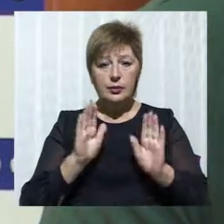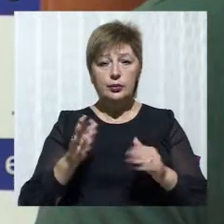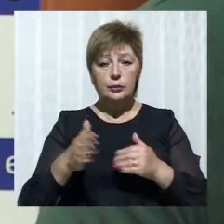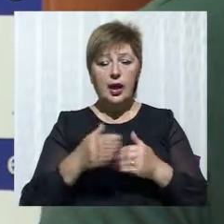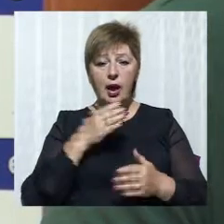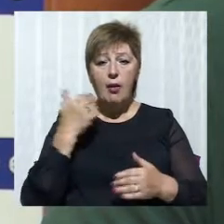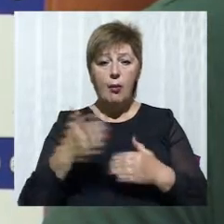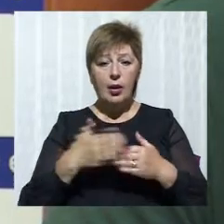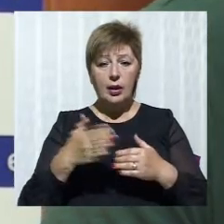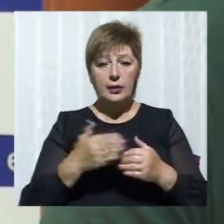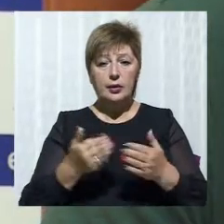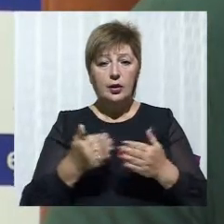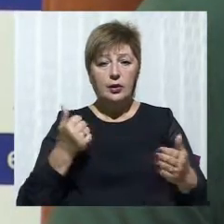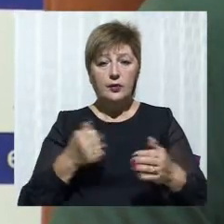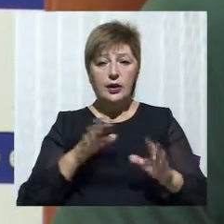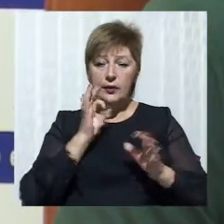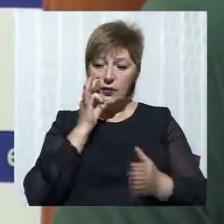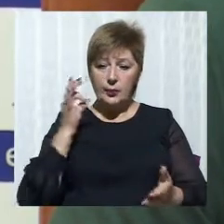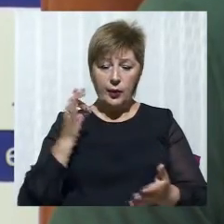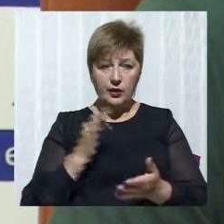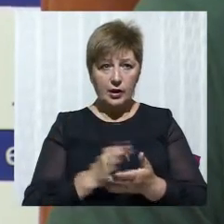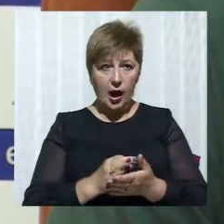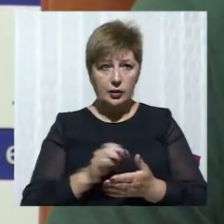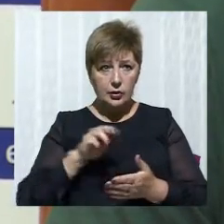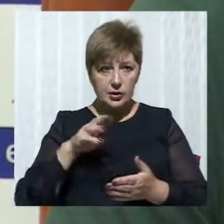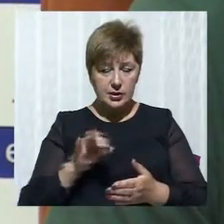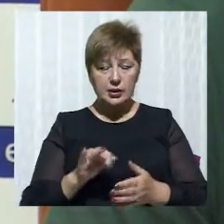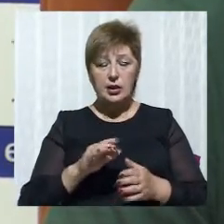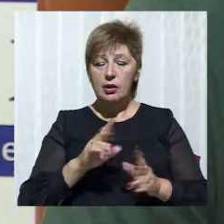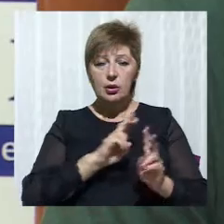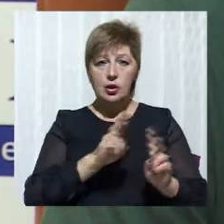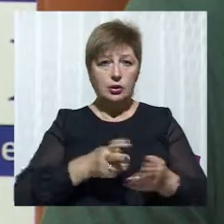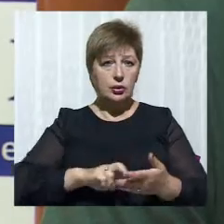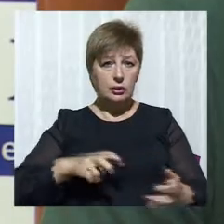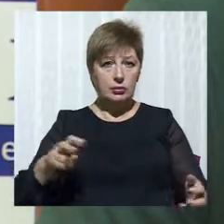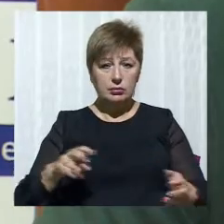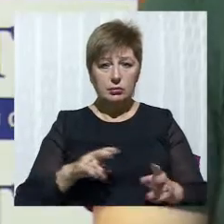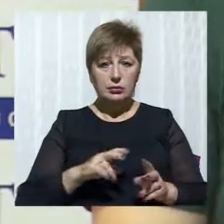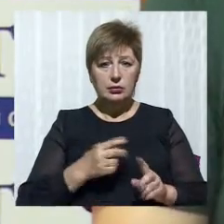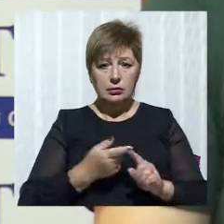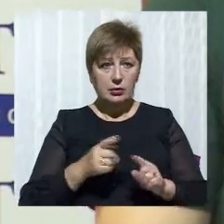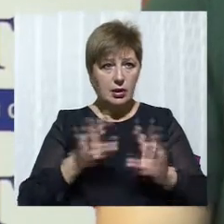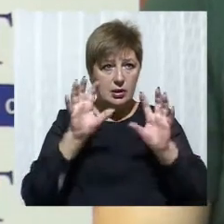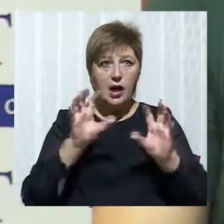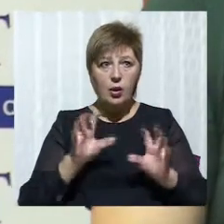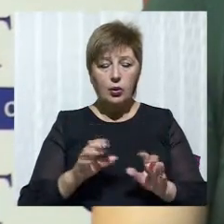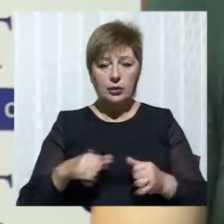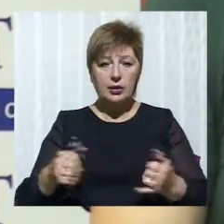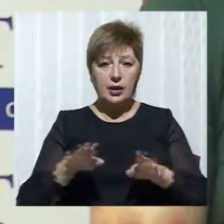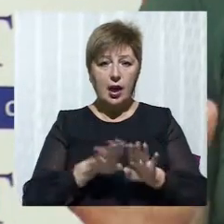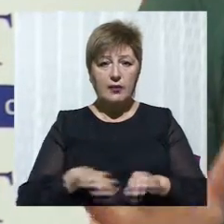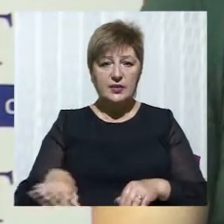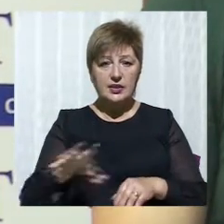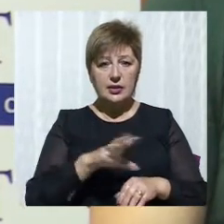відповідальності ніхто не відійде. Це закон один для всіх. Ніхто нікуди не дінеться. Я не можу зрозуміти, чому так